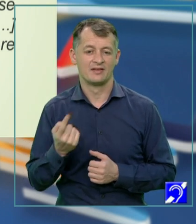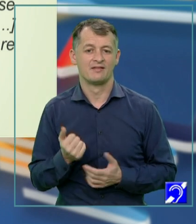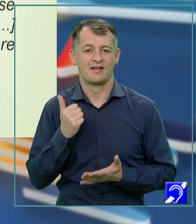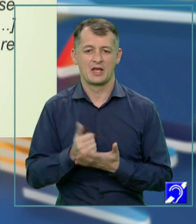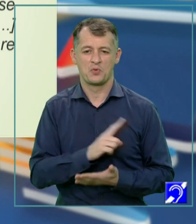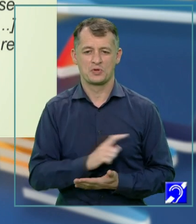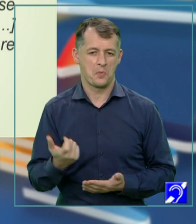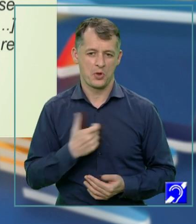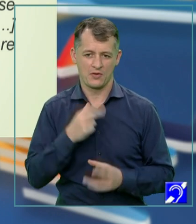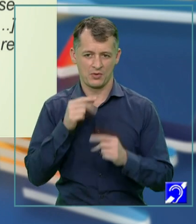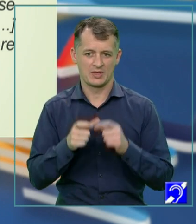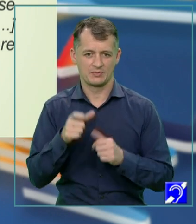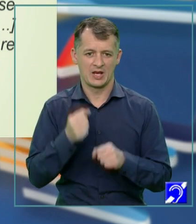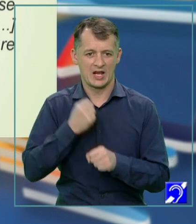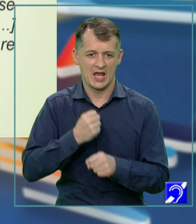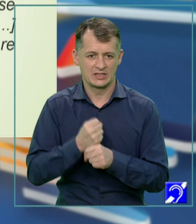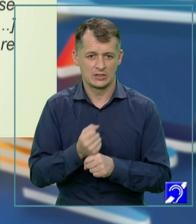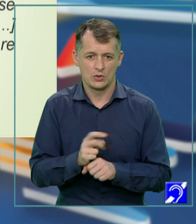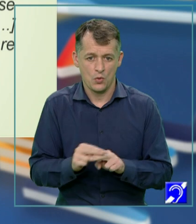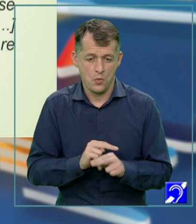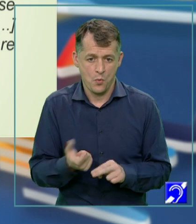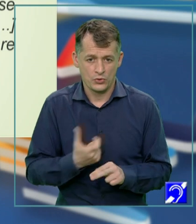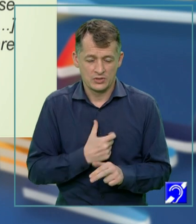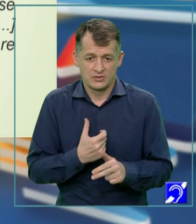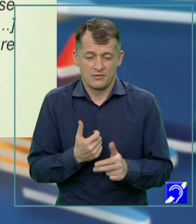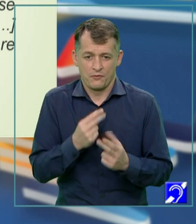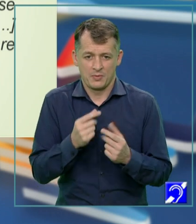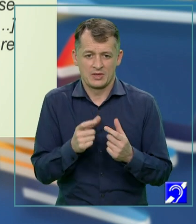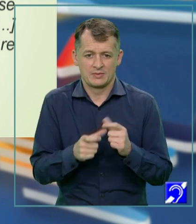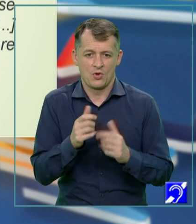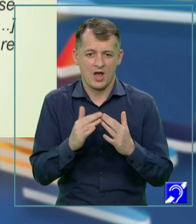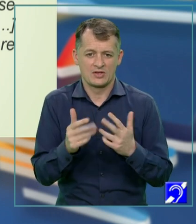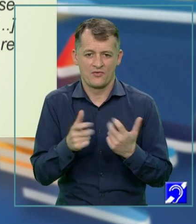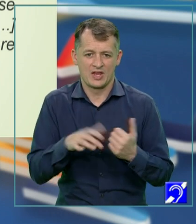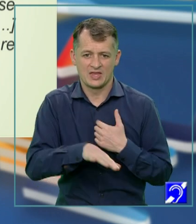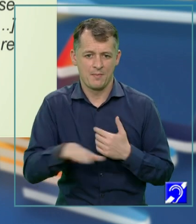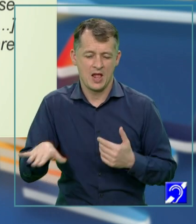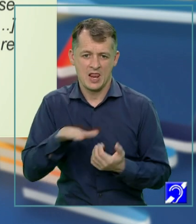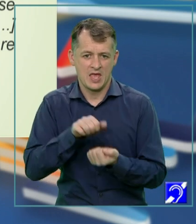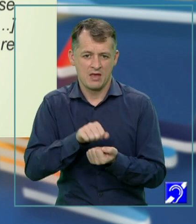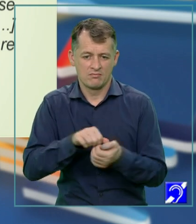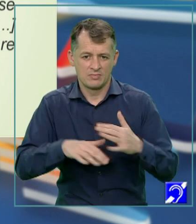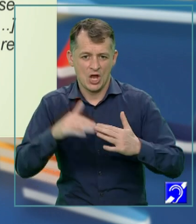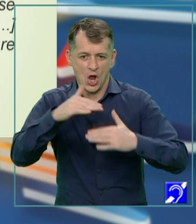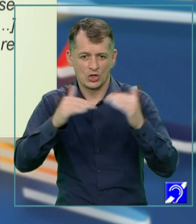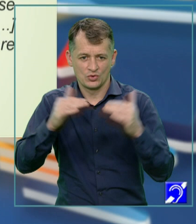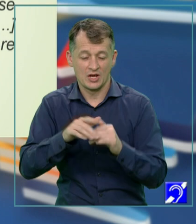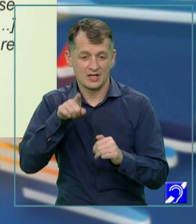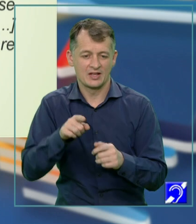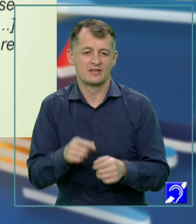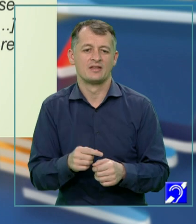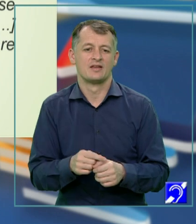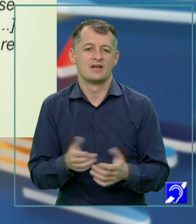se poate vorbi de creație. Cum nu poți vorbi de o casă fără temelii? Deci acesta este un principiu care stă la baza